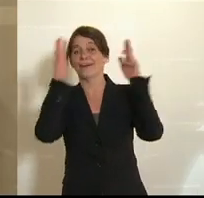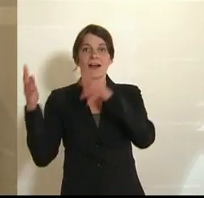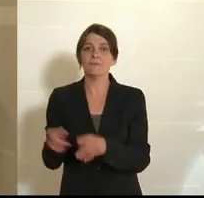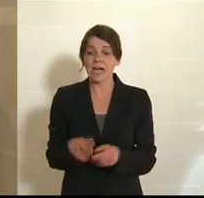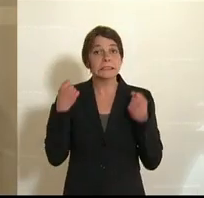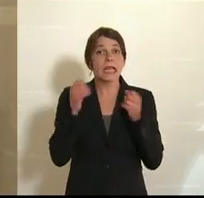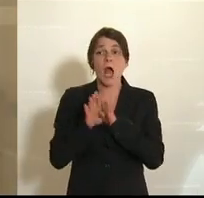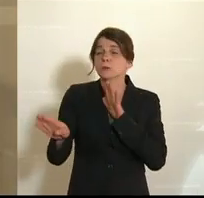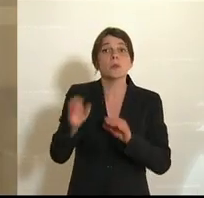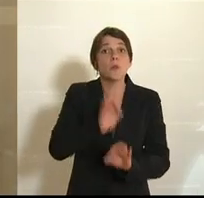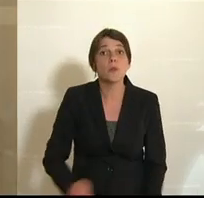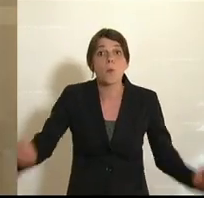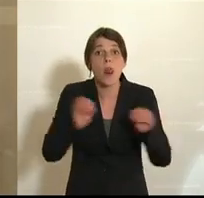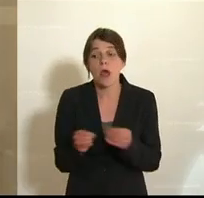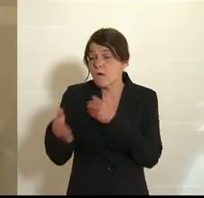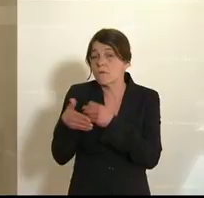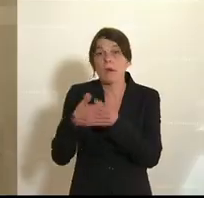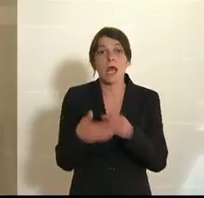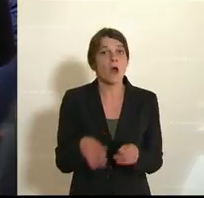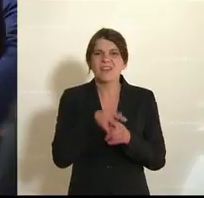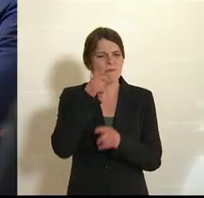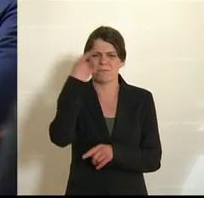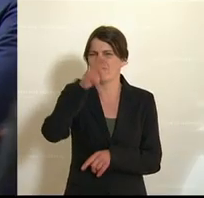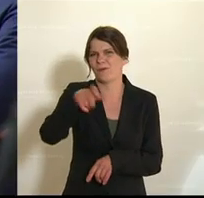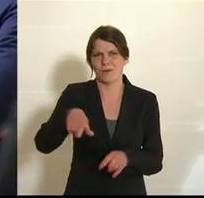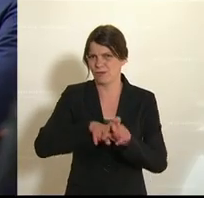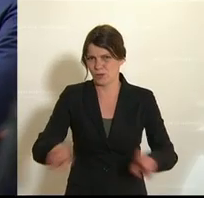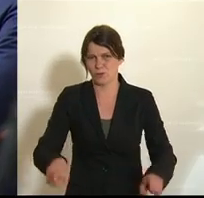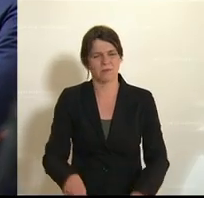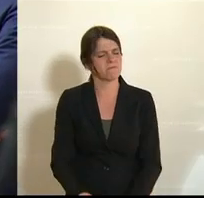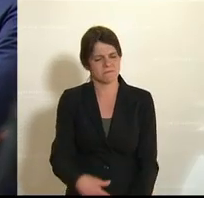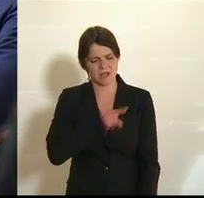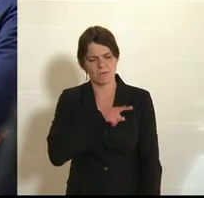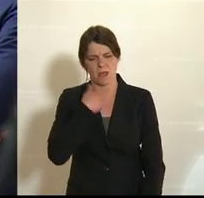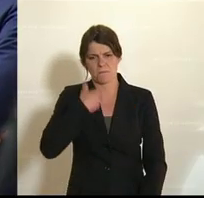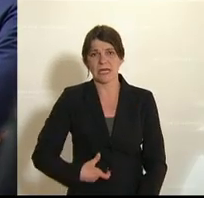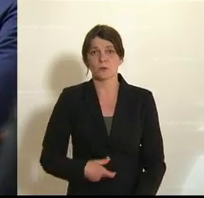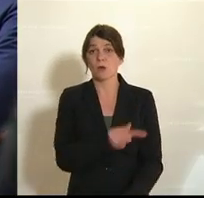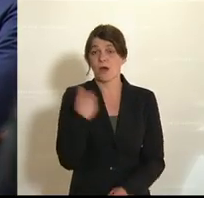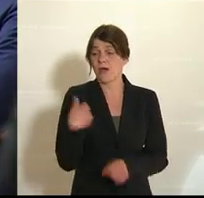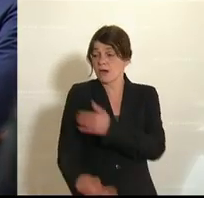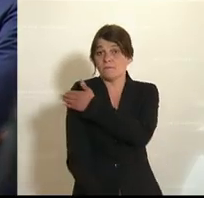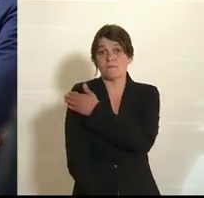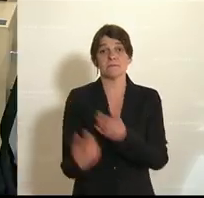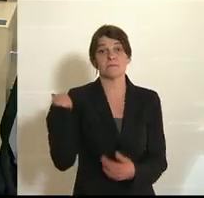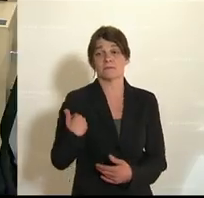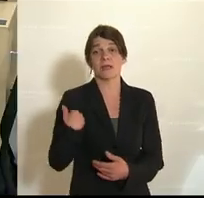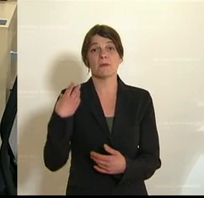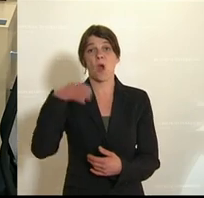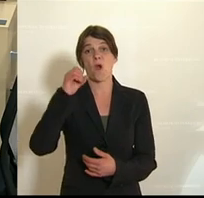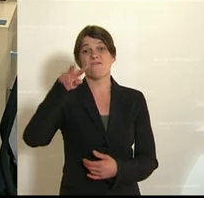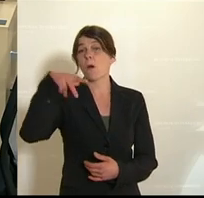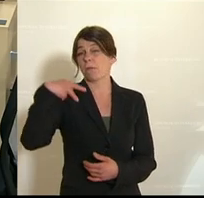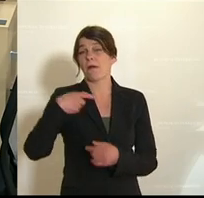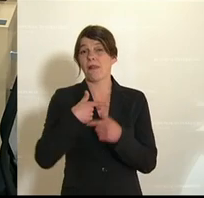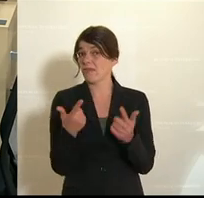Sicherheitsabstand eingehalten und nicht die Bevölkerung ist schuld. Sie persönlich gingen Schulter an Schulter mit dem ÖVP